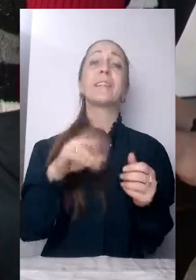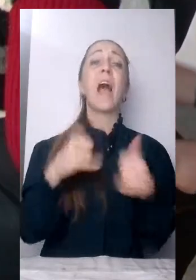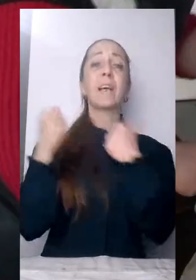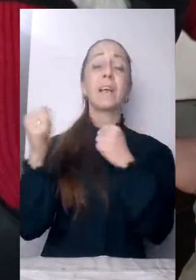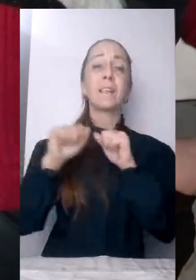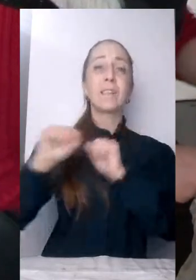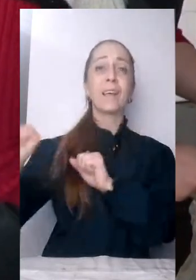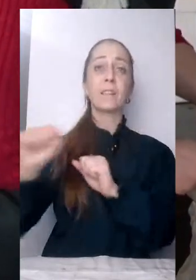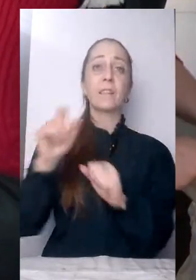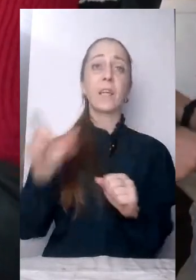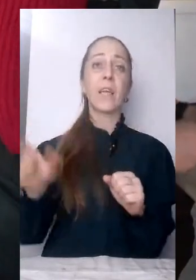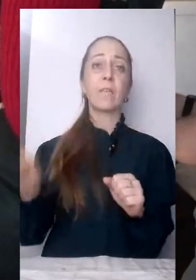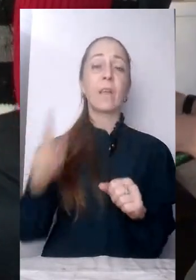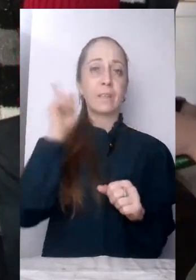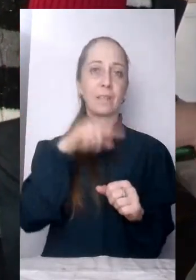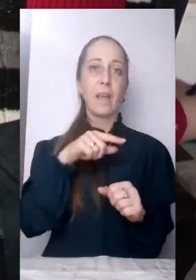Тепер покинули.